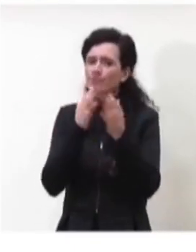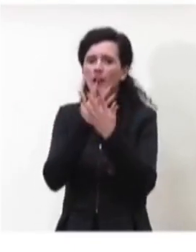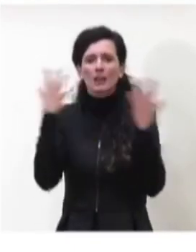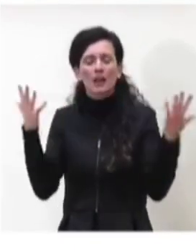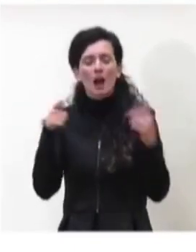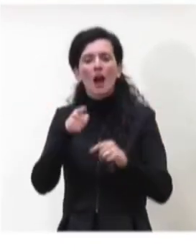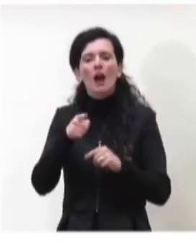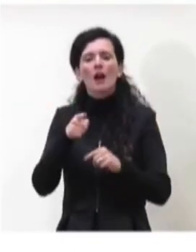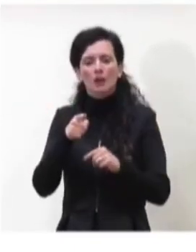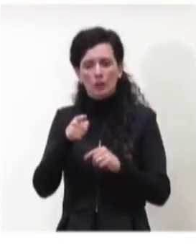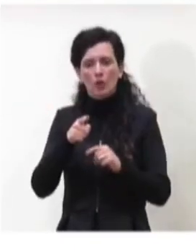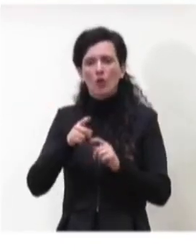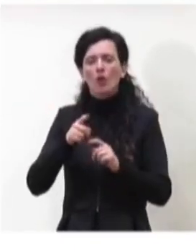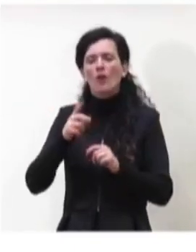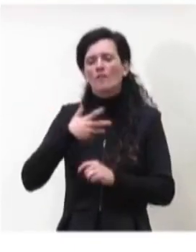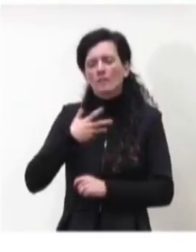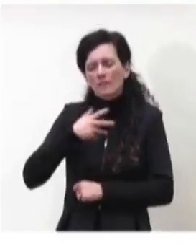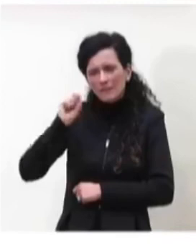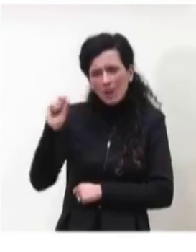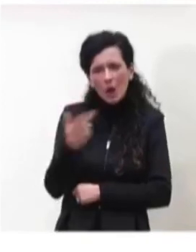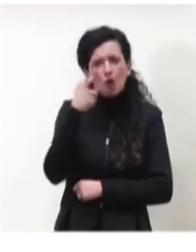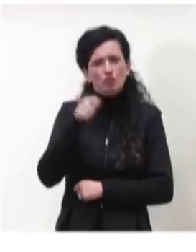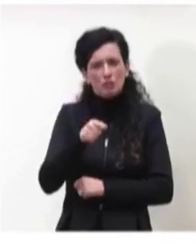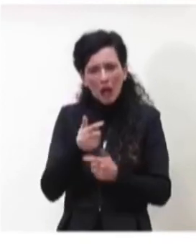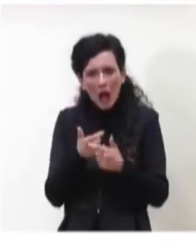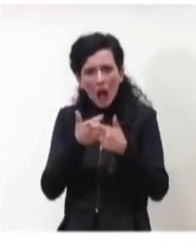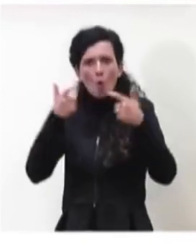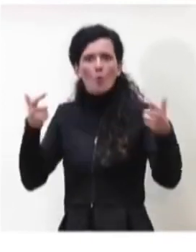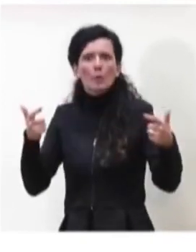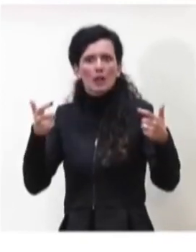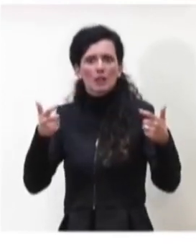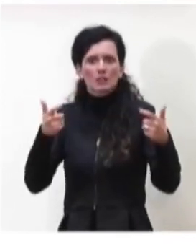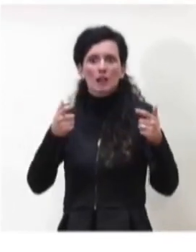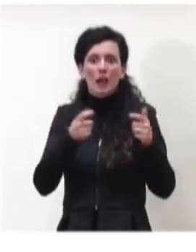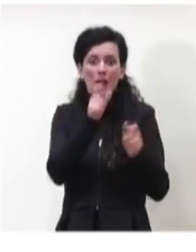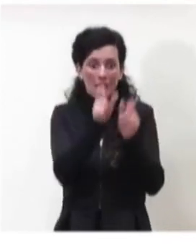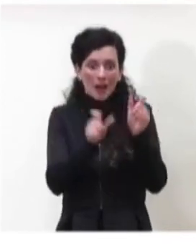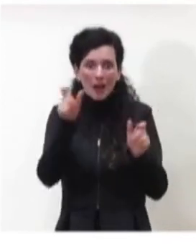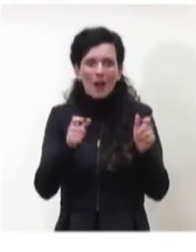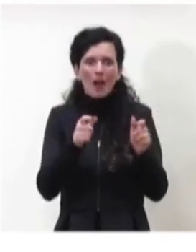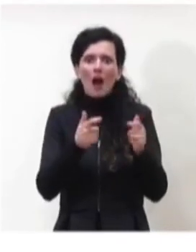un incremento della velocità di crescita dei casi.